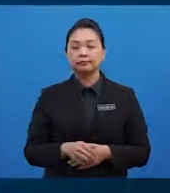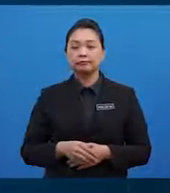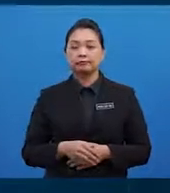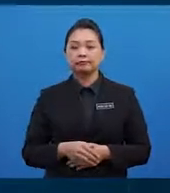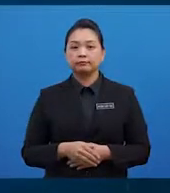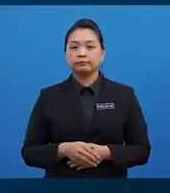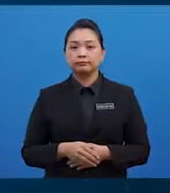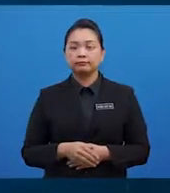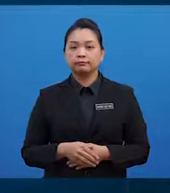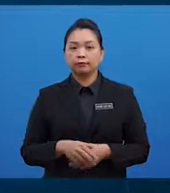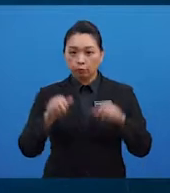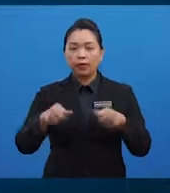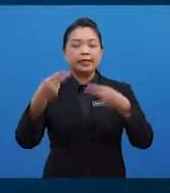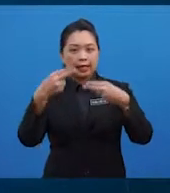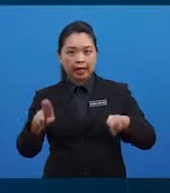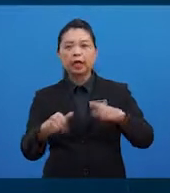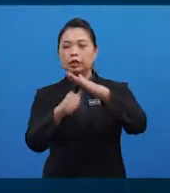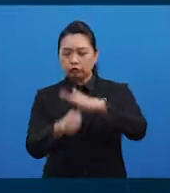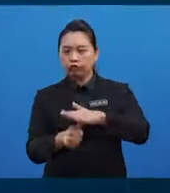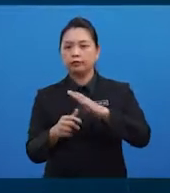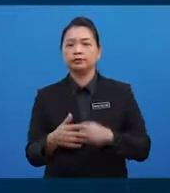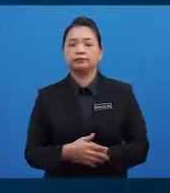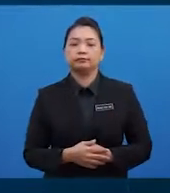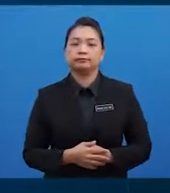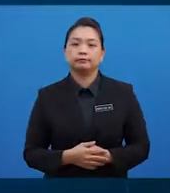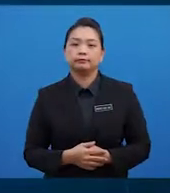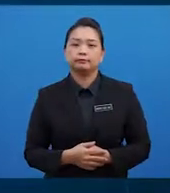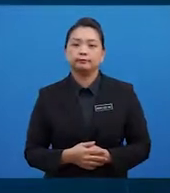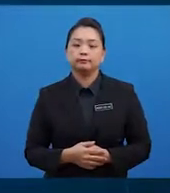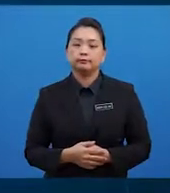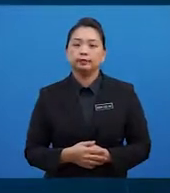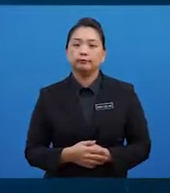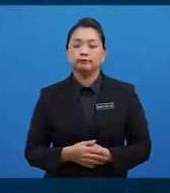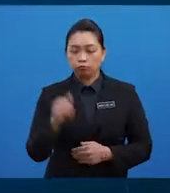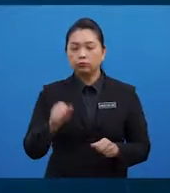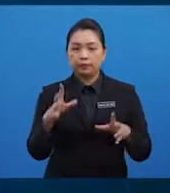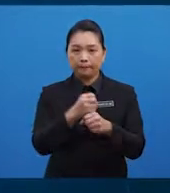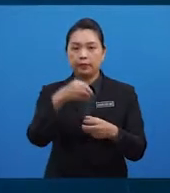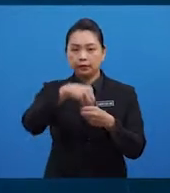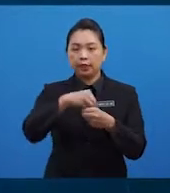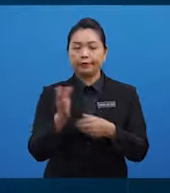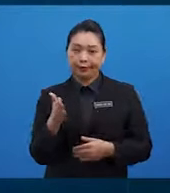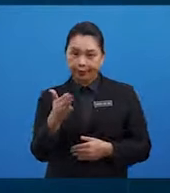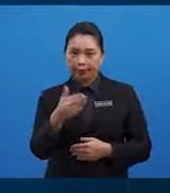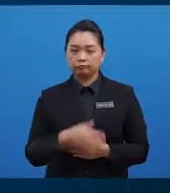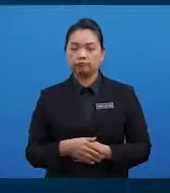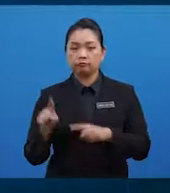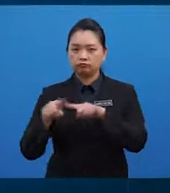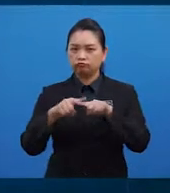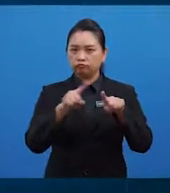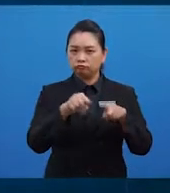boleh menghilangkan stres. Sumber selenium seperti ikan, pelbagai bijirin,